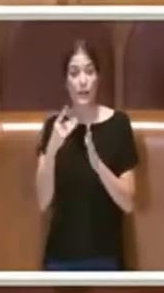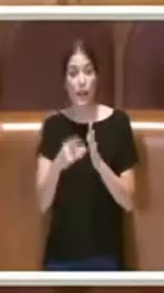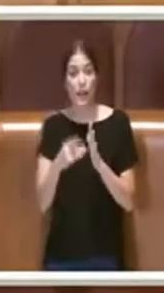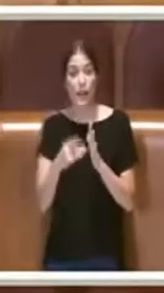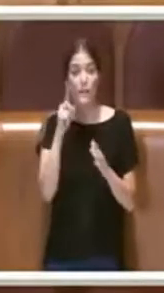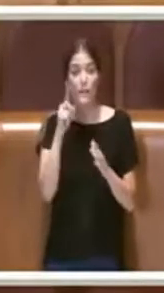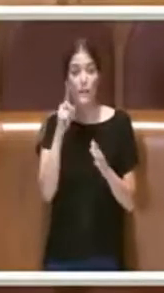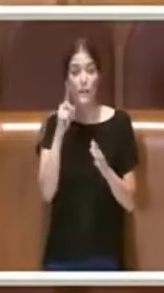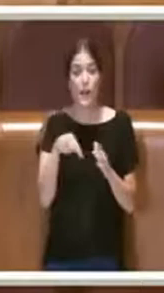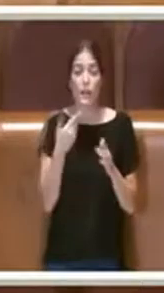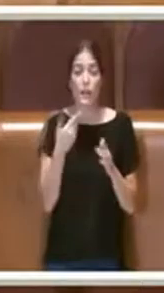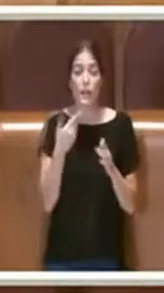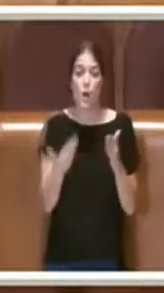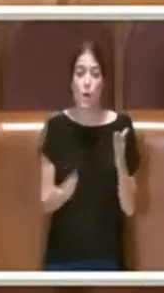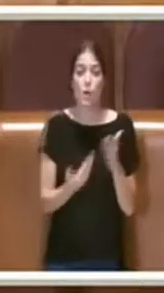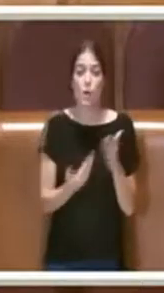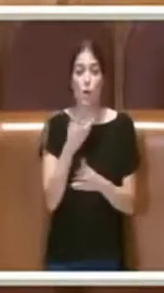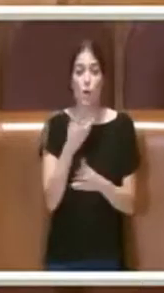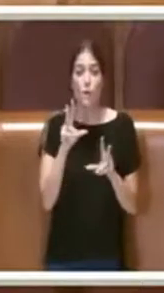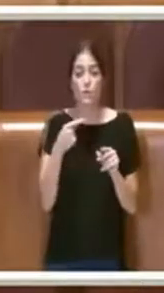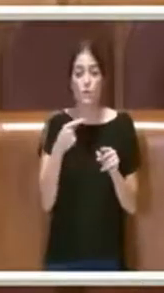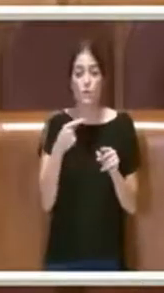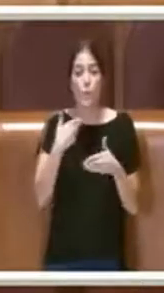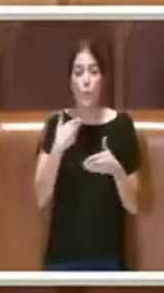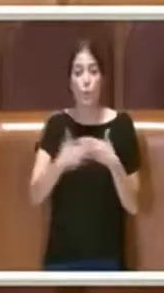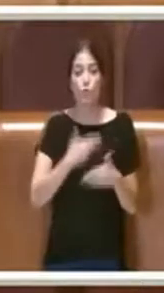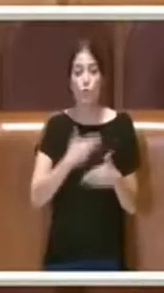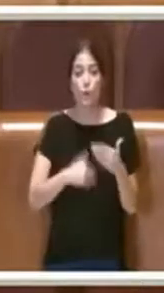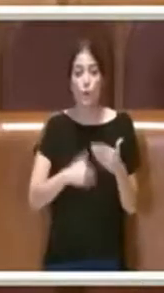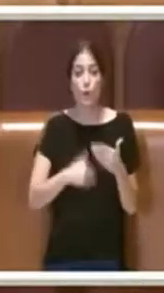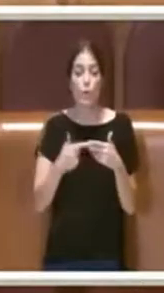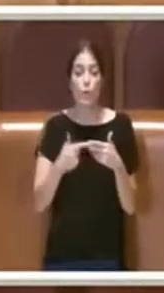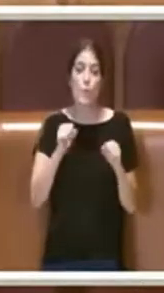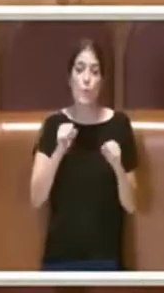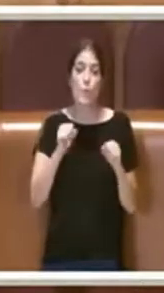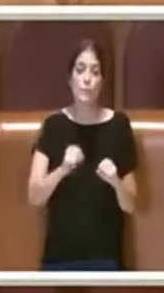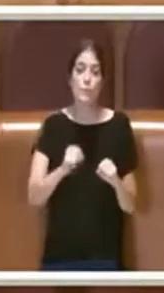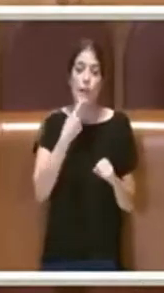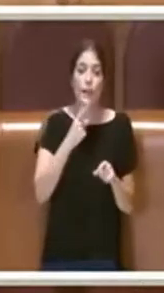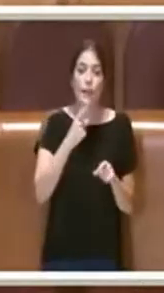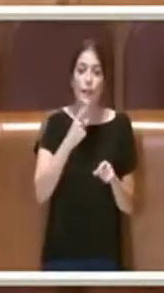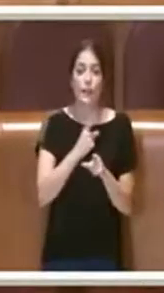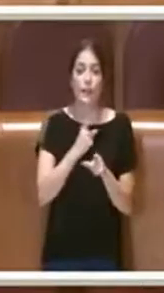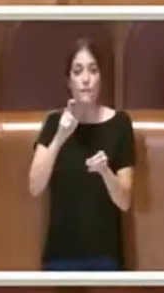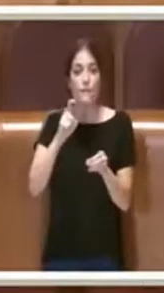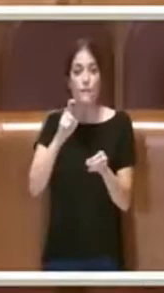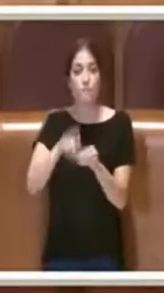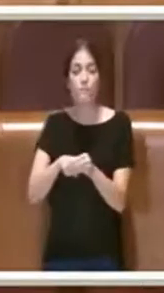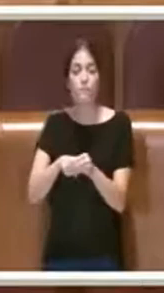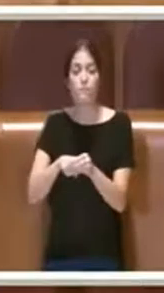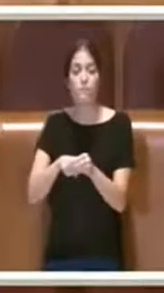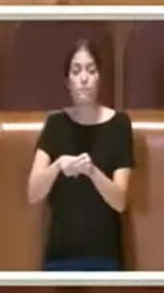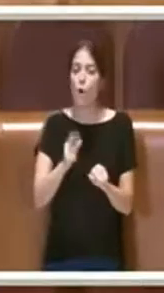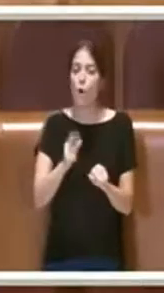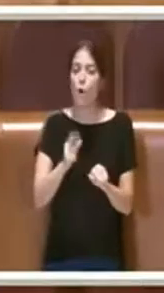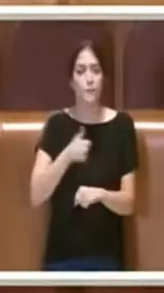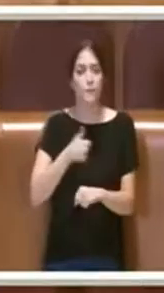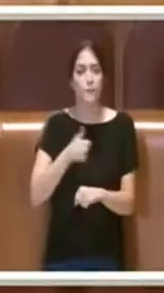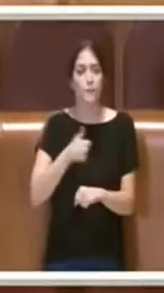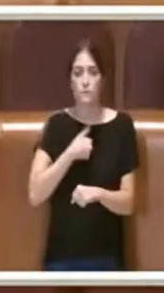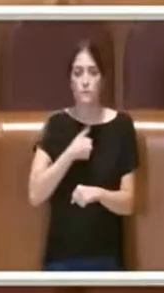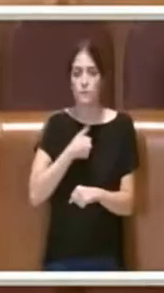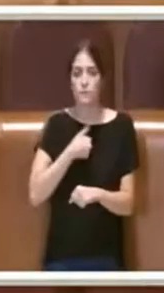nuovazione proprio delle procedure che consentirà anche a chi deve affrancare di farlo autonomamente